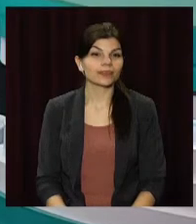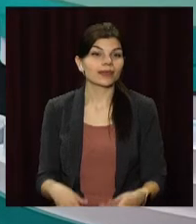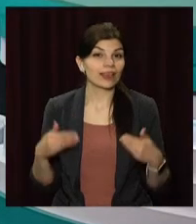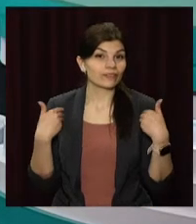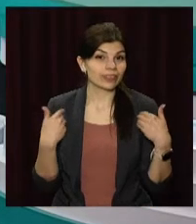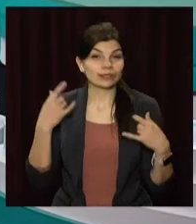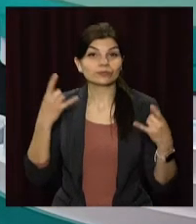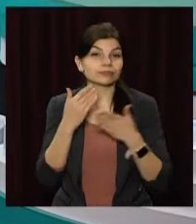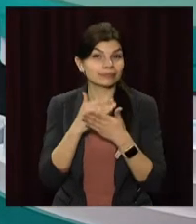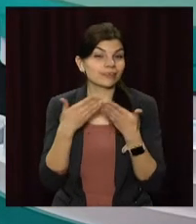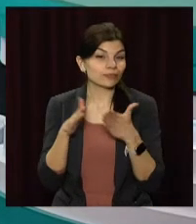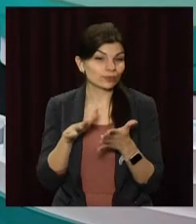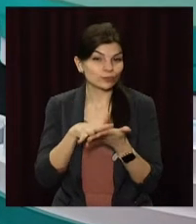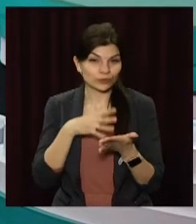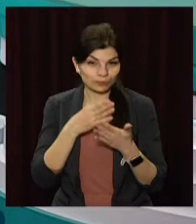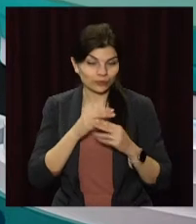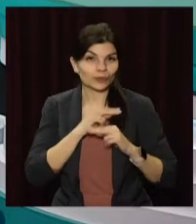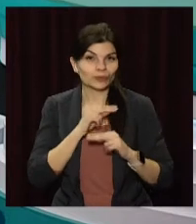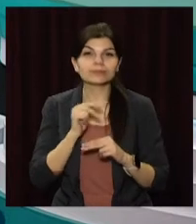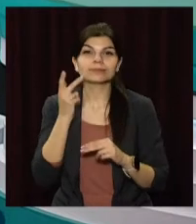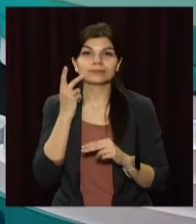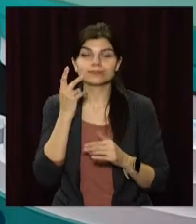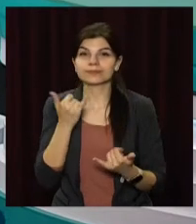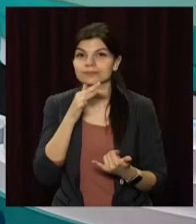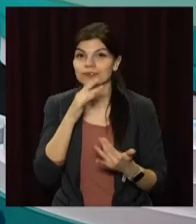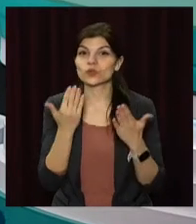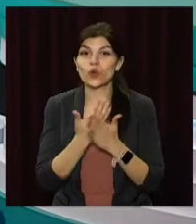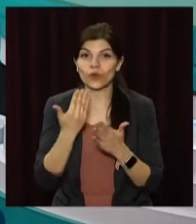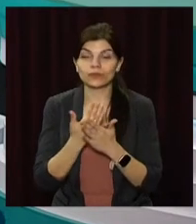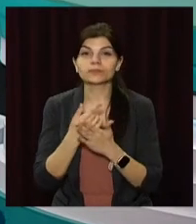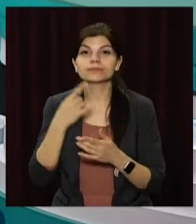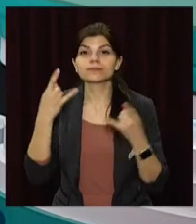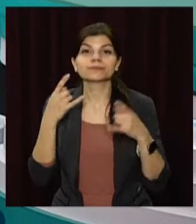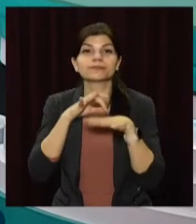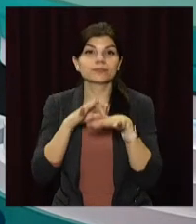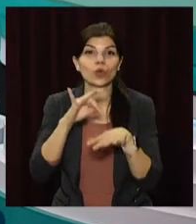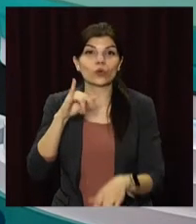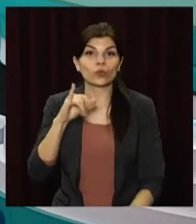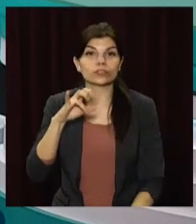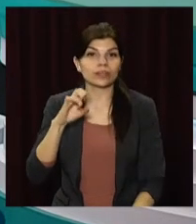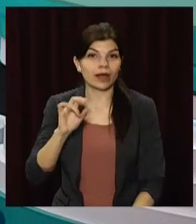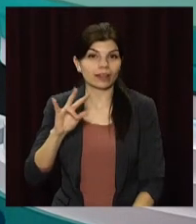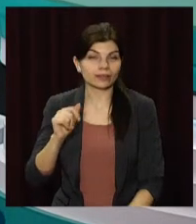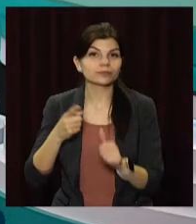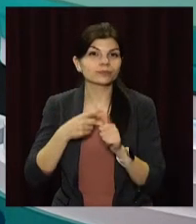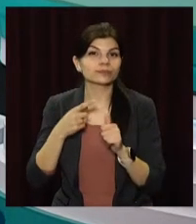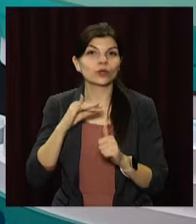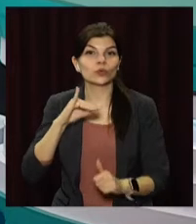Вітаю! Відкритий продовжує свою роботу. Як завжди, у цій порі новини у студії для вас працюють Руслана Козиряцька та